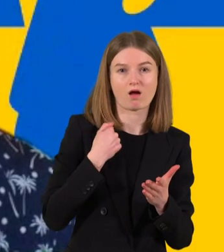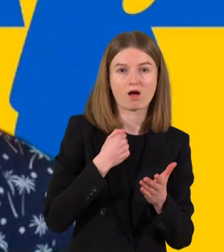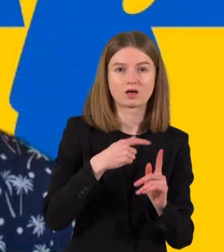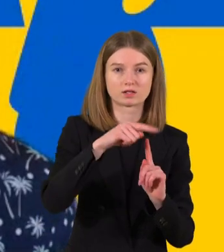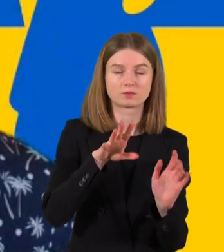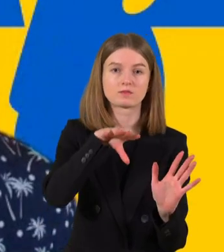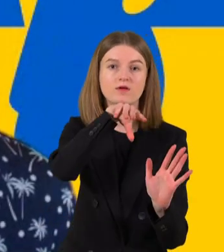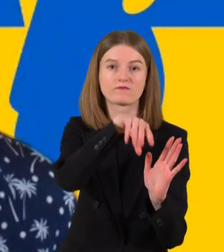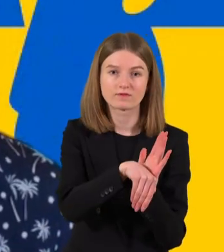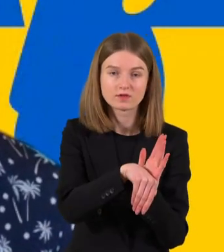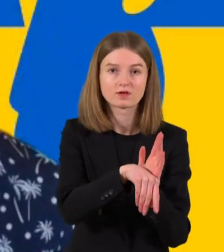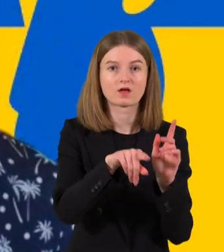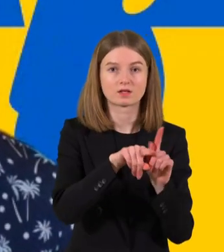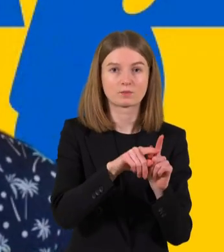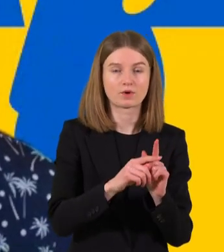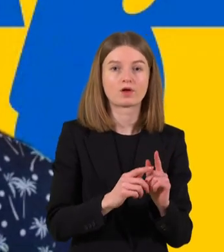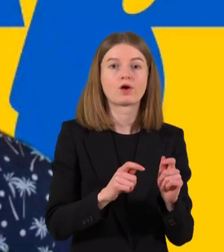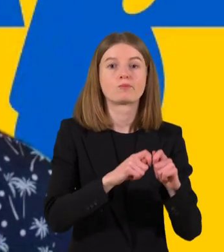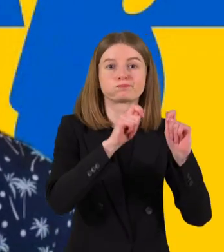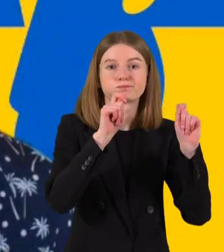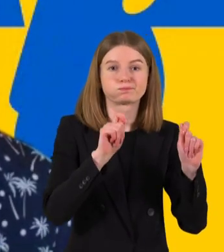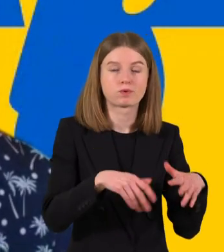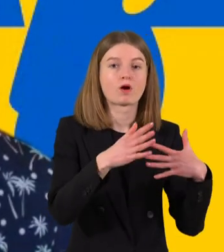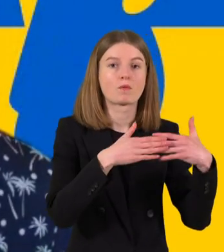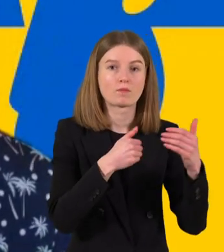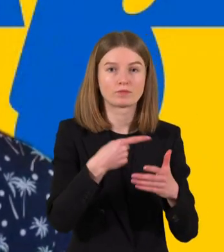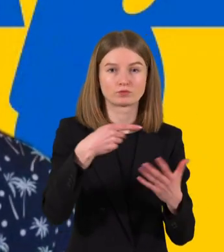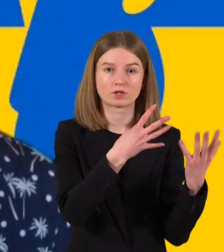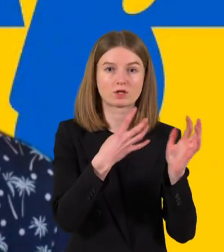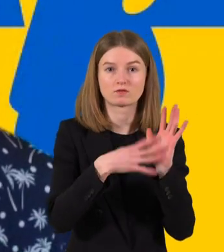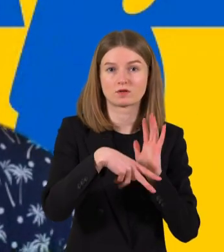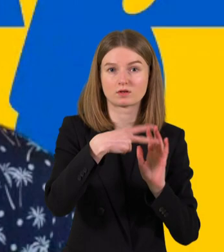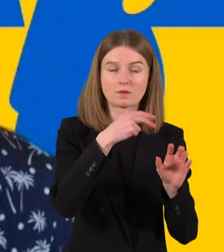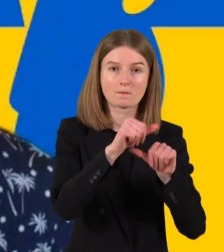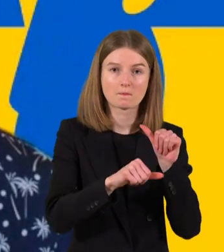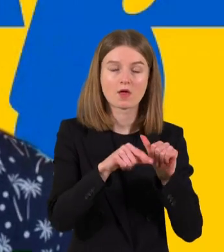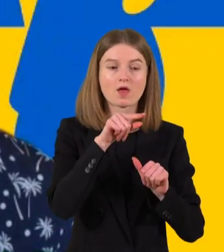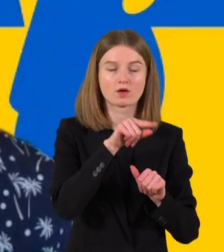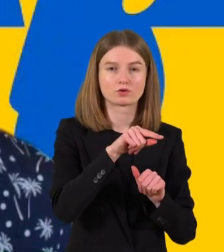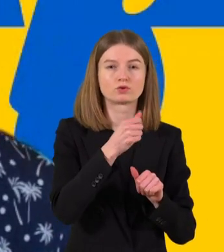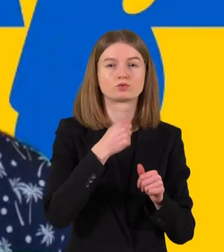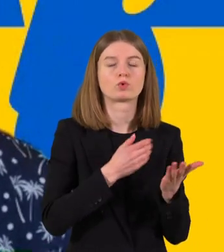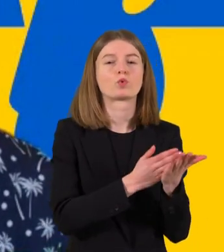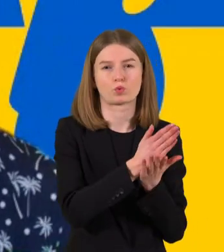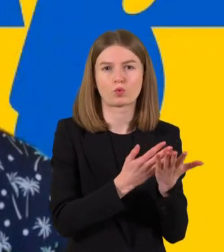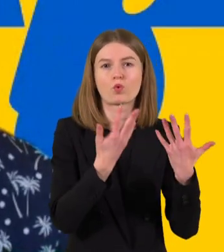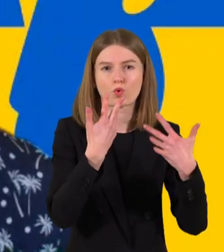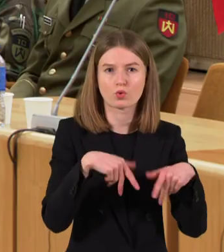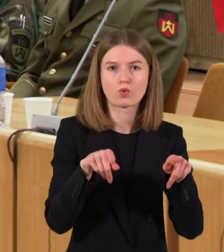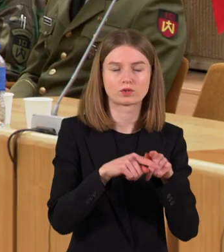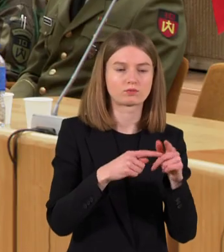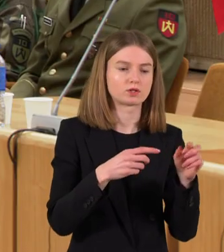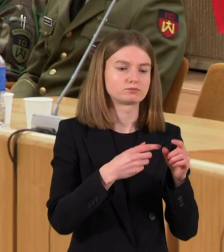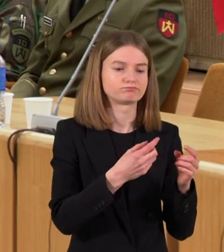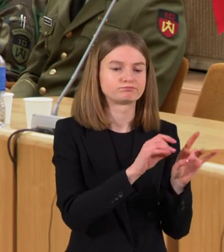karys. Tarnybą kariuomeniai pradėjo 92 metais. Nuo to laiko tikrai turi labai įspūdingą karjerą įvairių